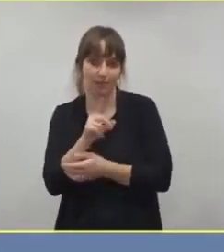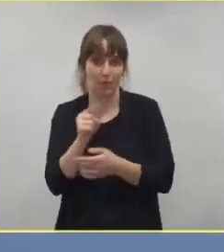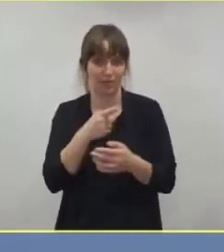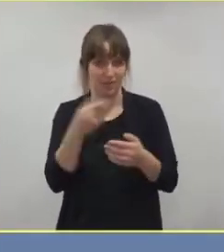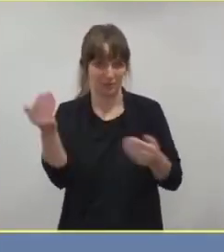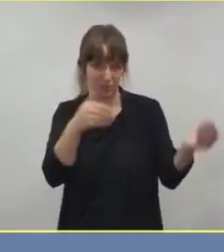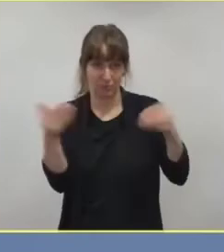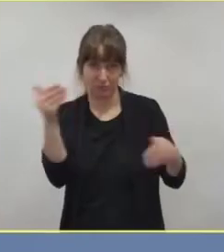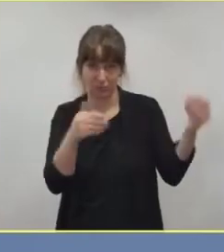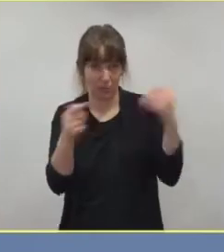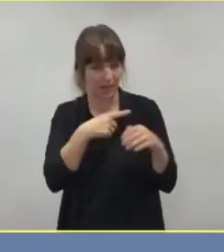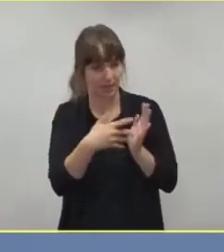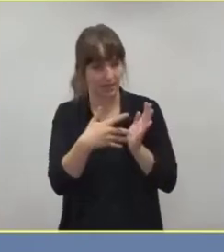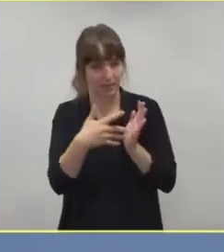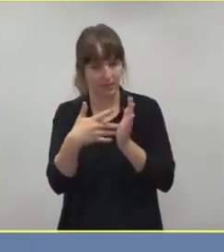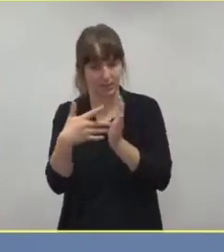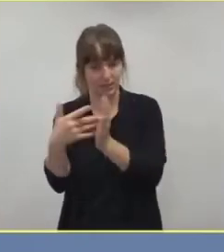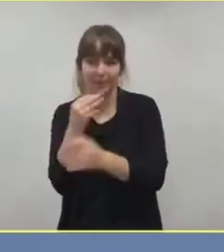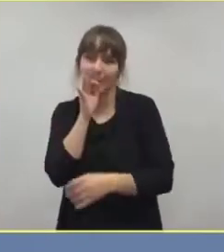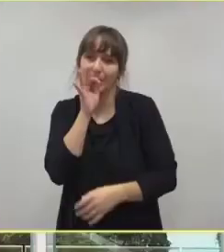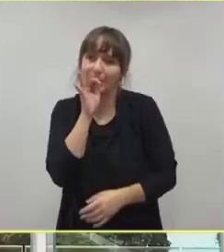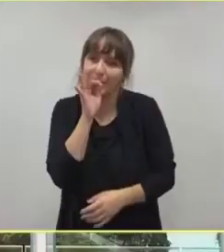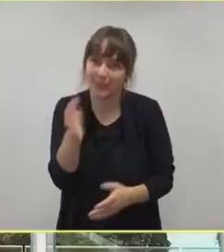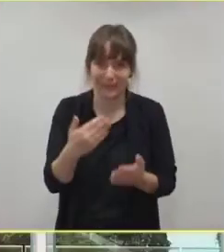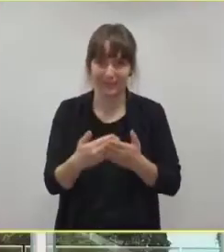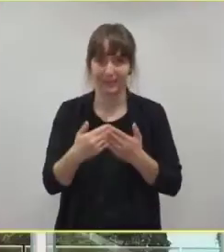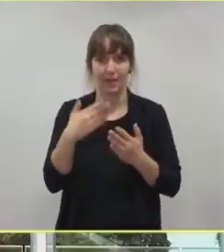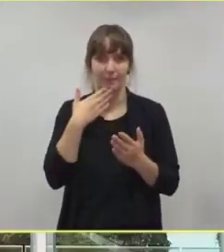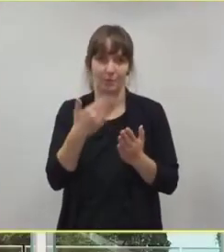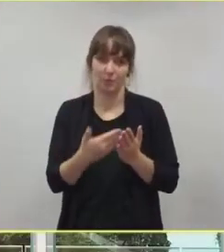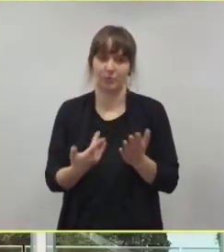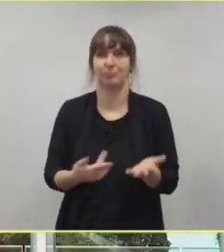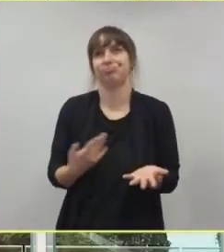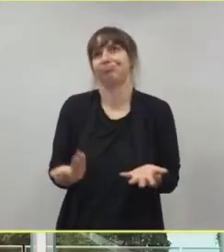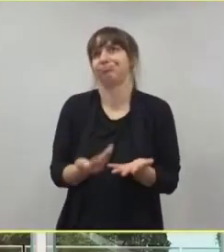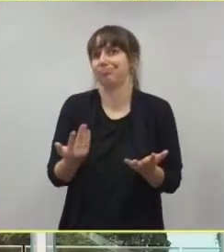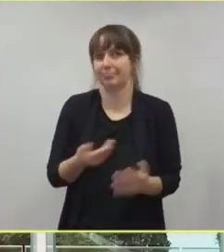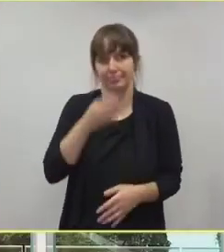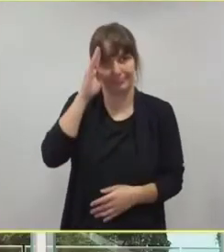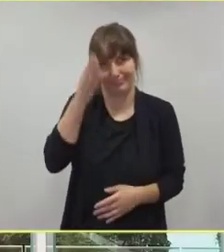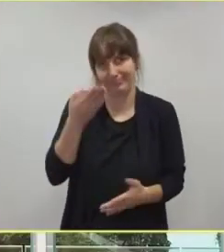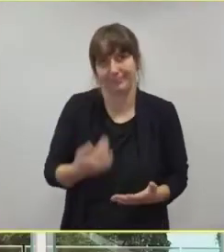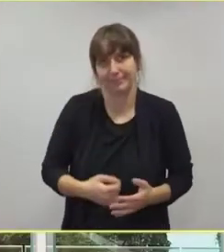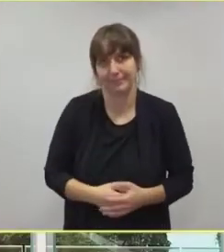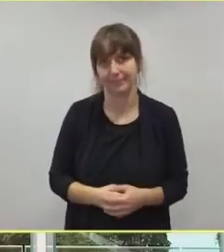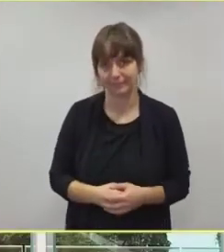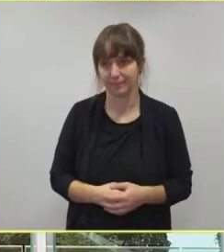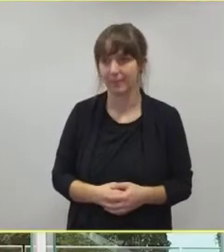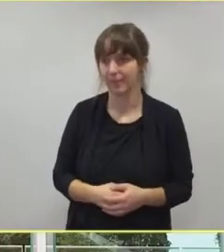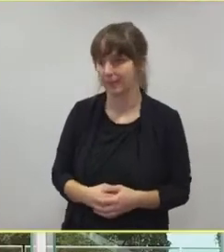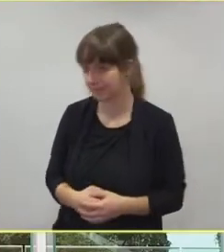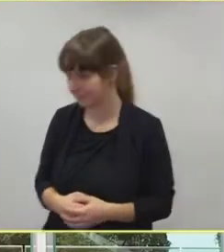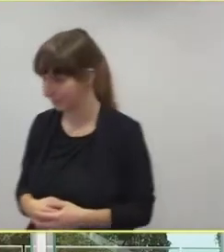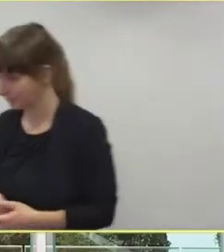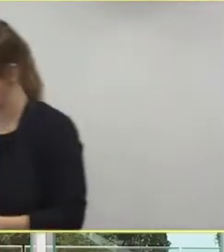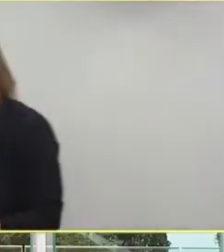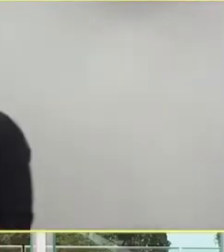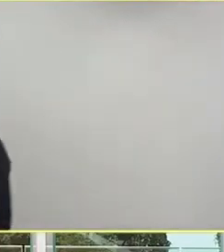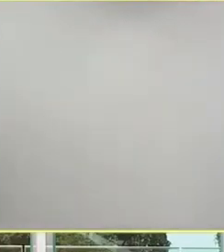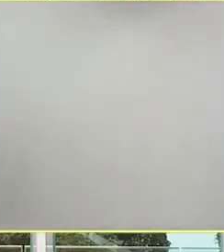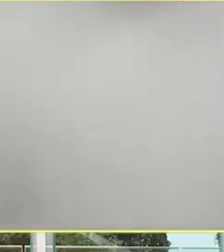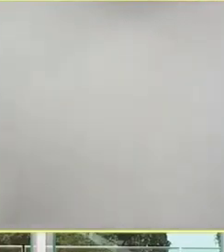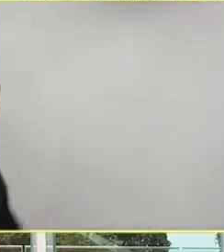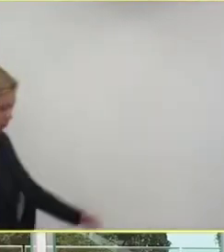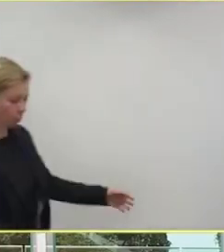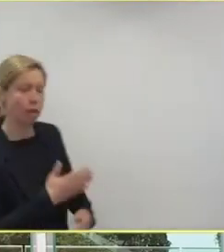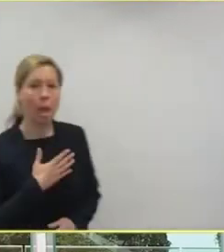Beispiel in den Krankenhäusern durchzutesten, das ist ja auch die Empfehlung. Die ist da so ein bisschen kursorisch drin. Meiner Meinung nach ist das eine gute Empfehlung für